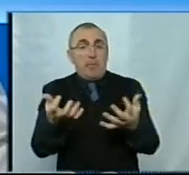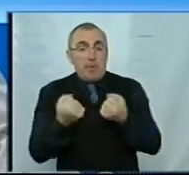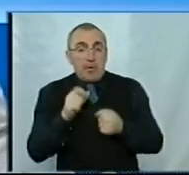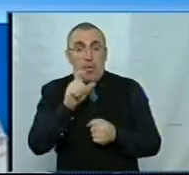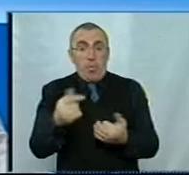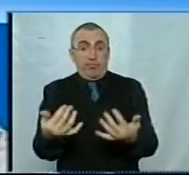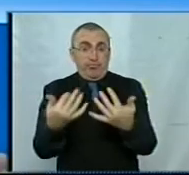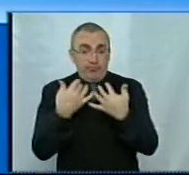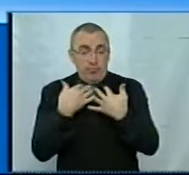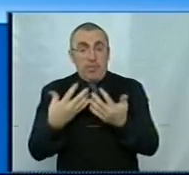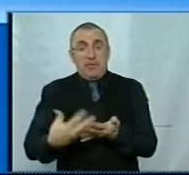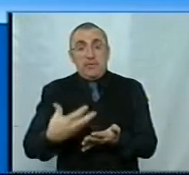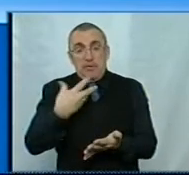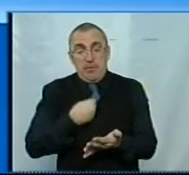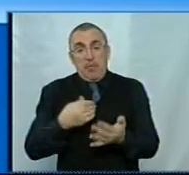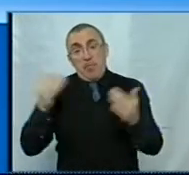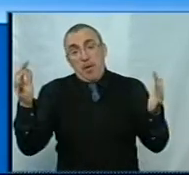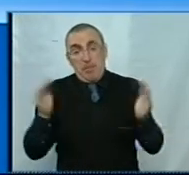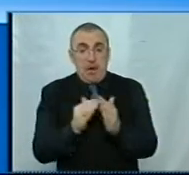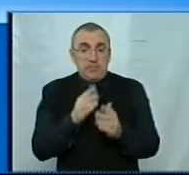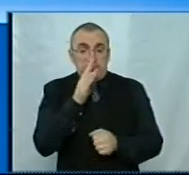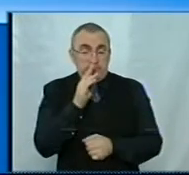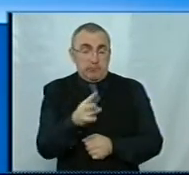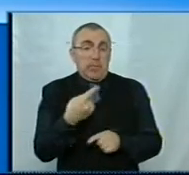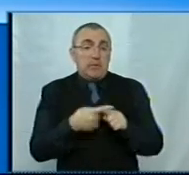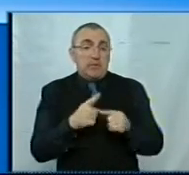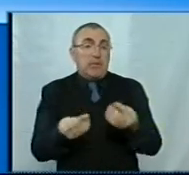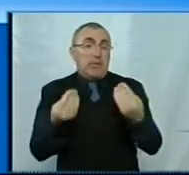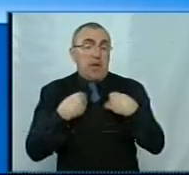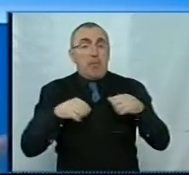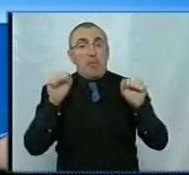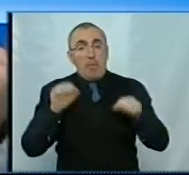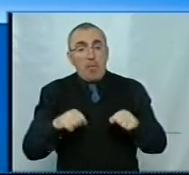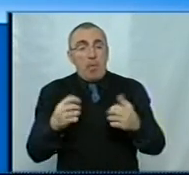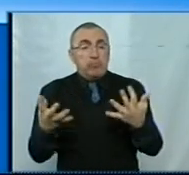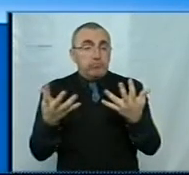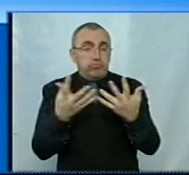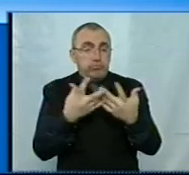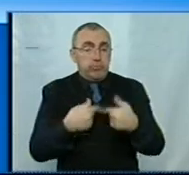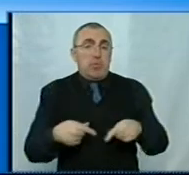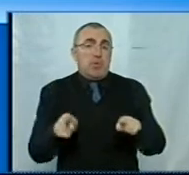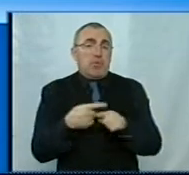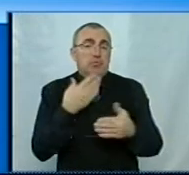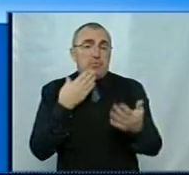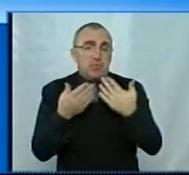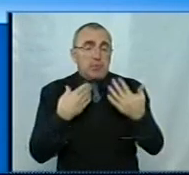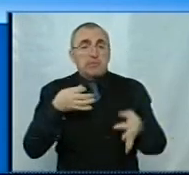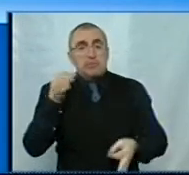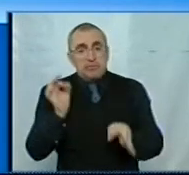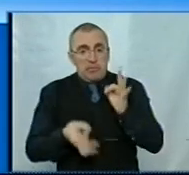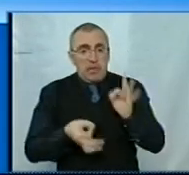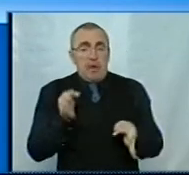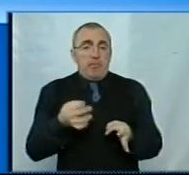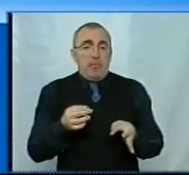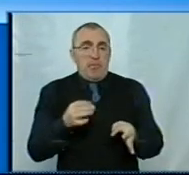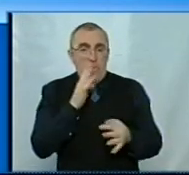пацієнта, заплатили більше, прийняв менше, заплатили менше, то це дасть можливість обраховувати. Це те, що стосується справедливості оплати